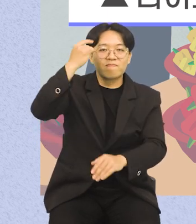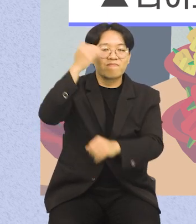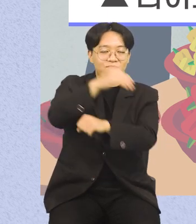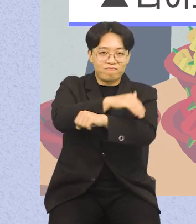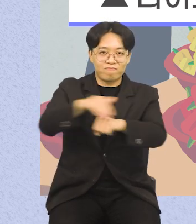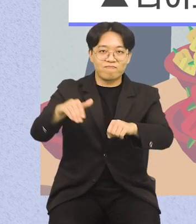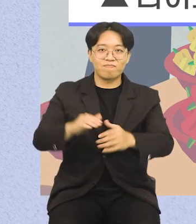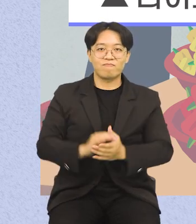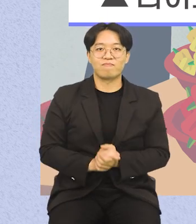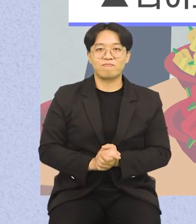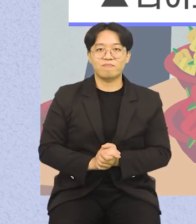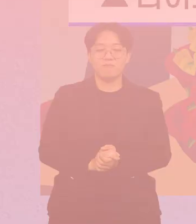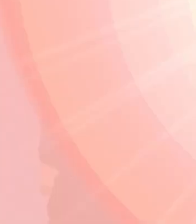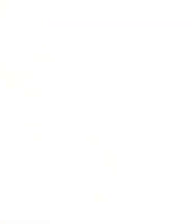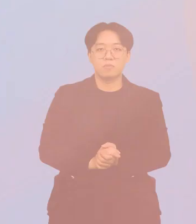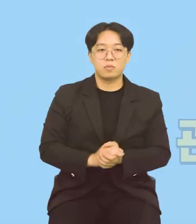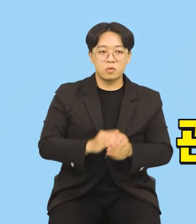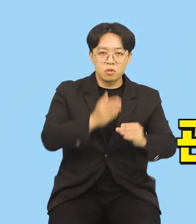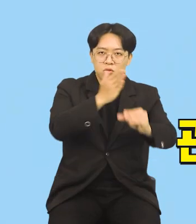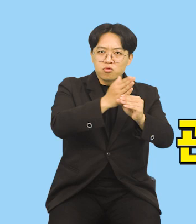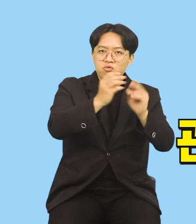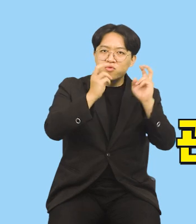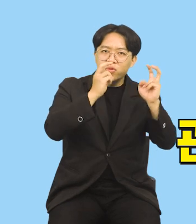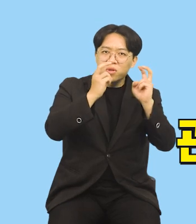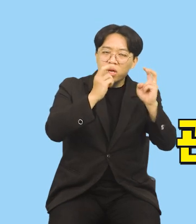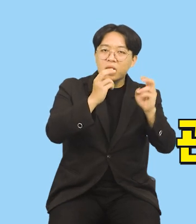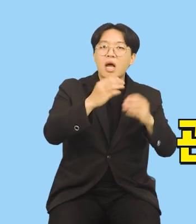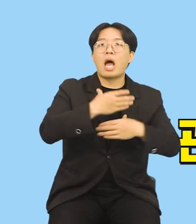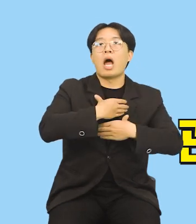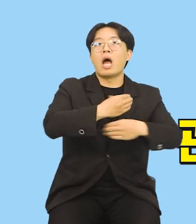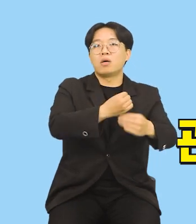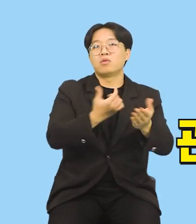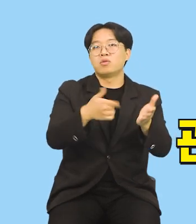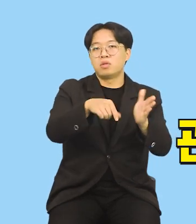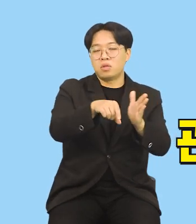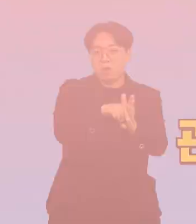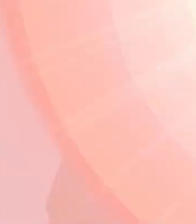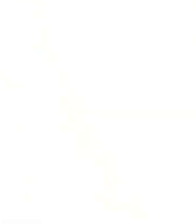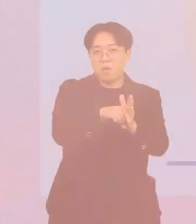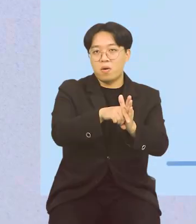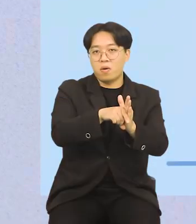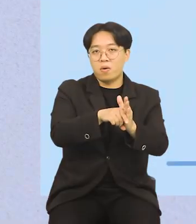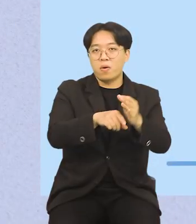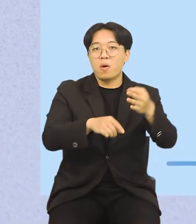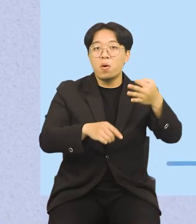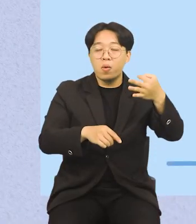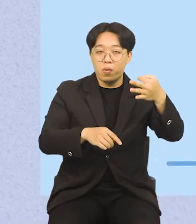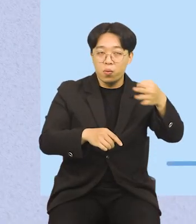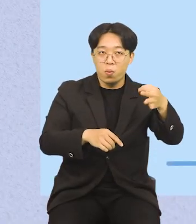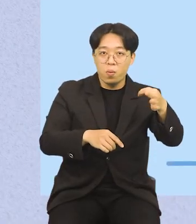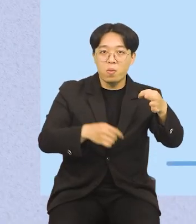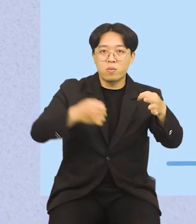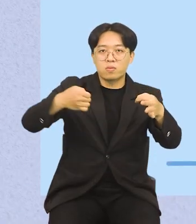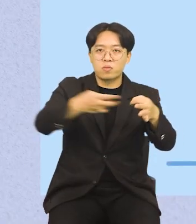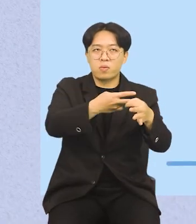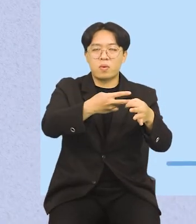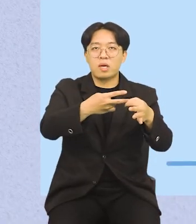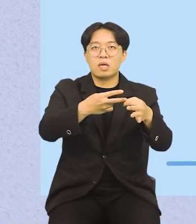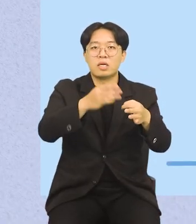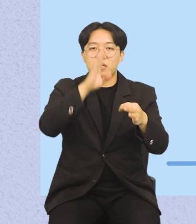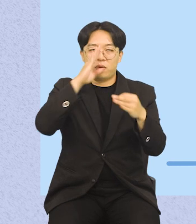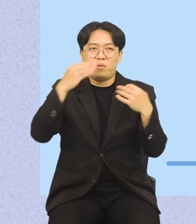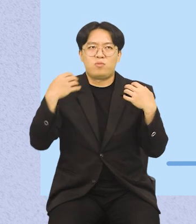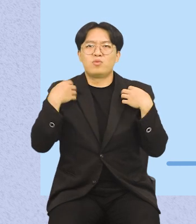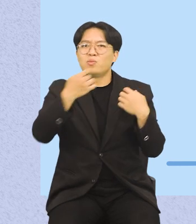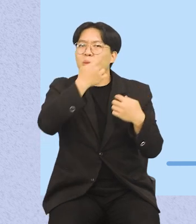스튜디오 등을 구축할 계획입니다. 관내 중소기업의 경영 안정을 위해서는 중소기업 육성자금 2차 보전 2